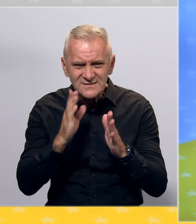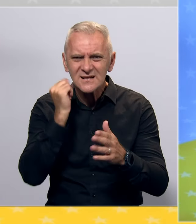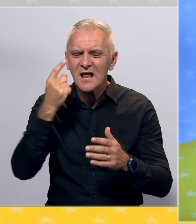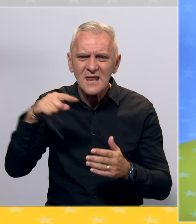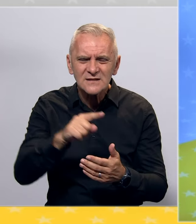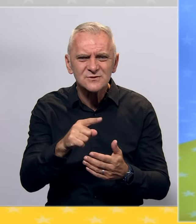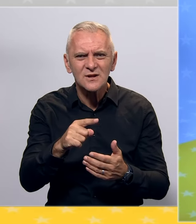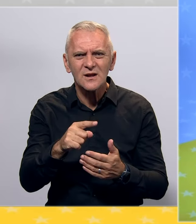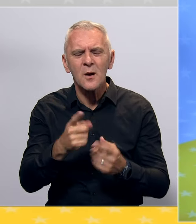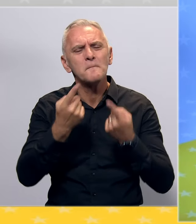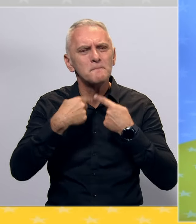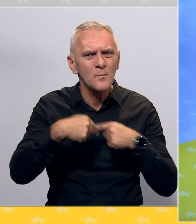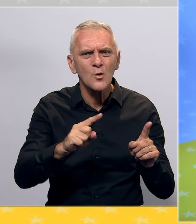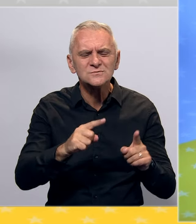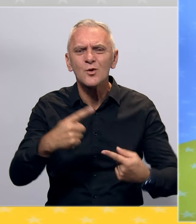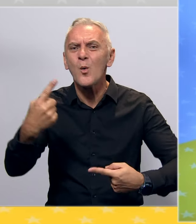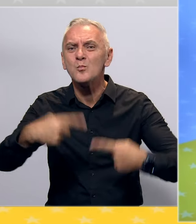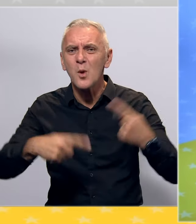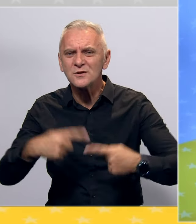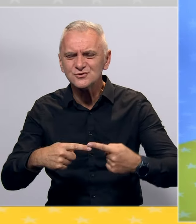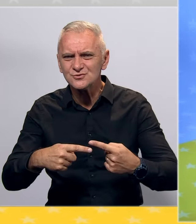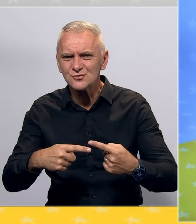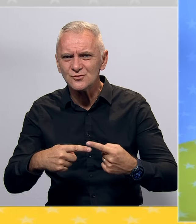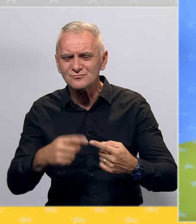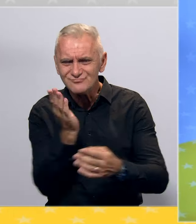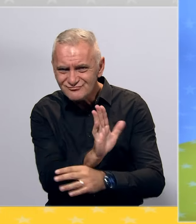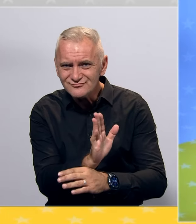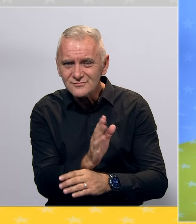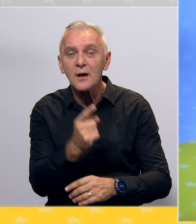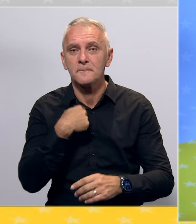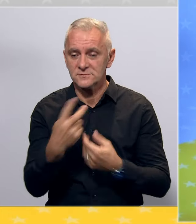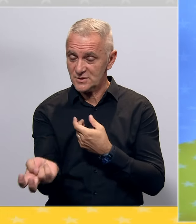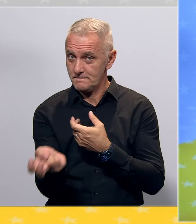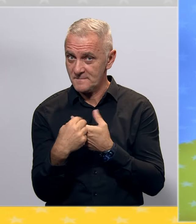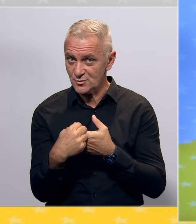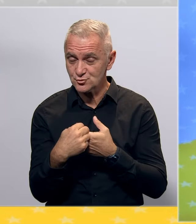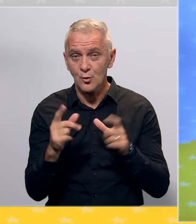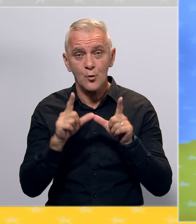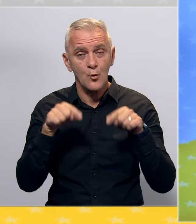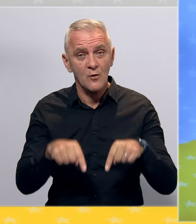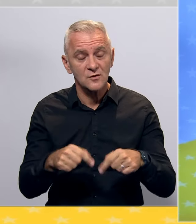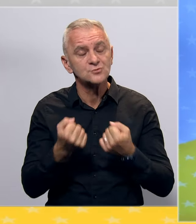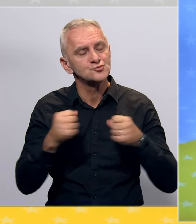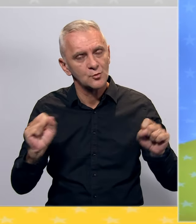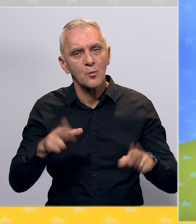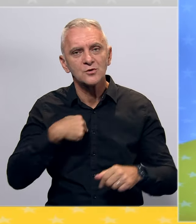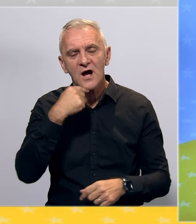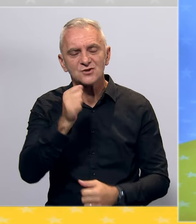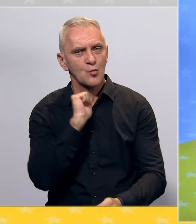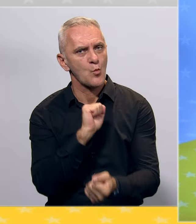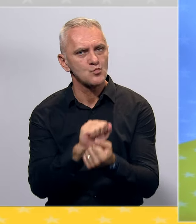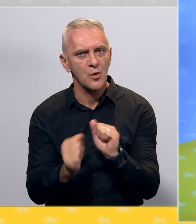nacionalnu, a posebno političku pripadnost, da mi se pridruže u ovoj, slobodno mogu reći, borbi